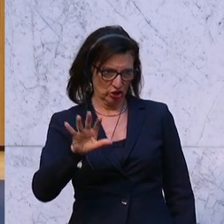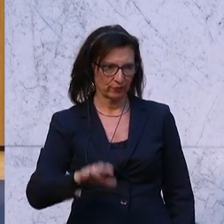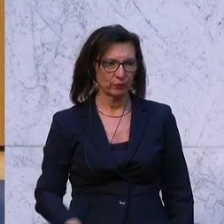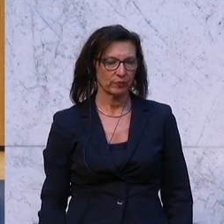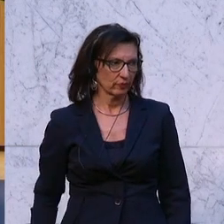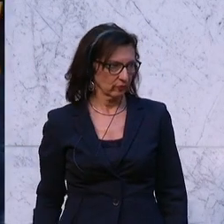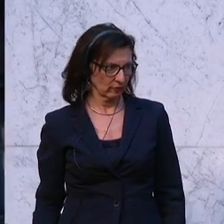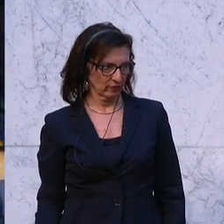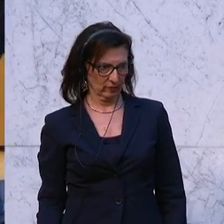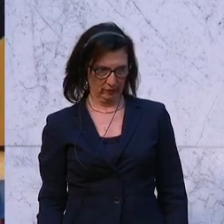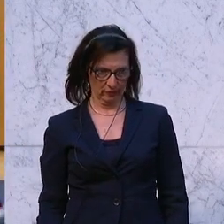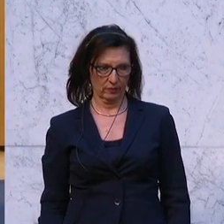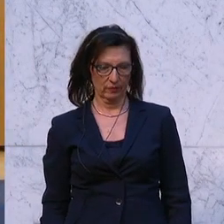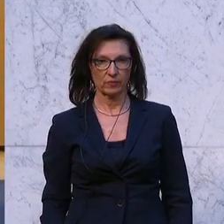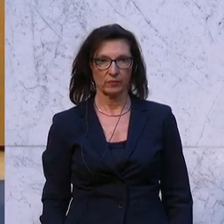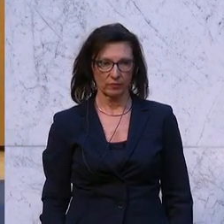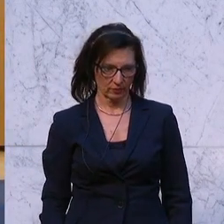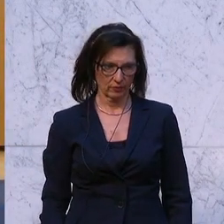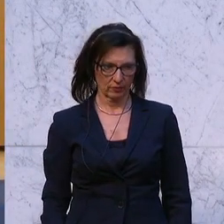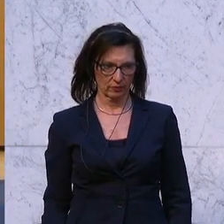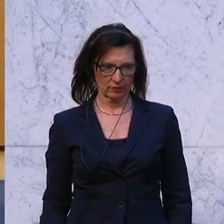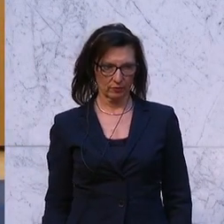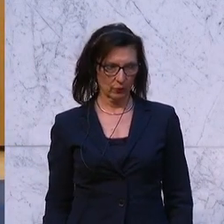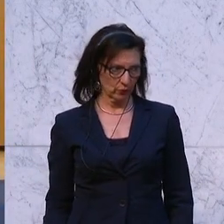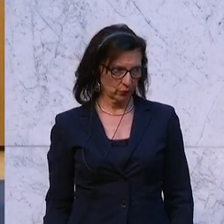Ich gebe Ihnen das Abstimmungs die Kollegin kommt zu Ihnen.